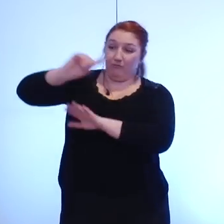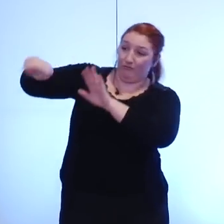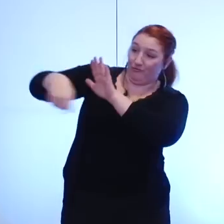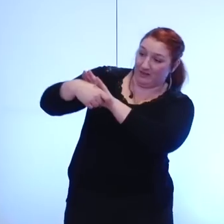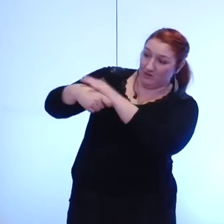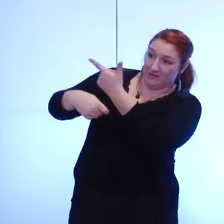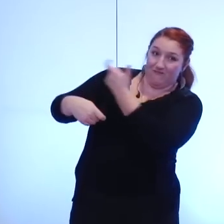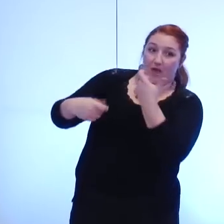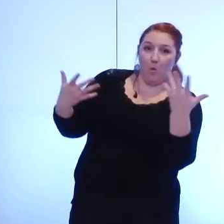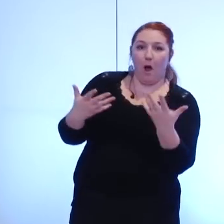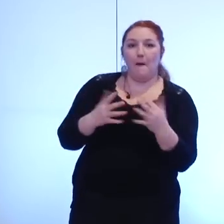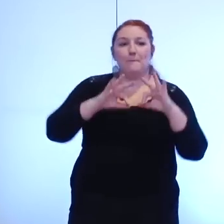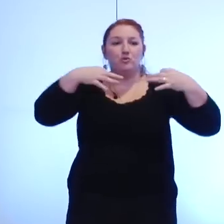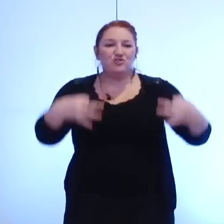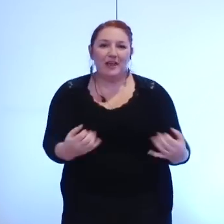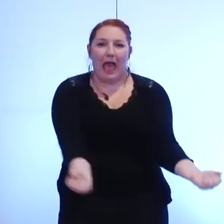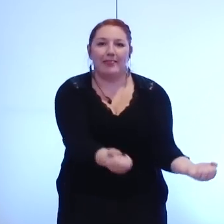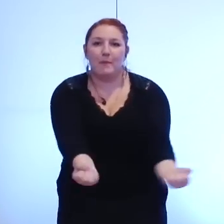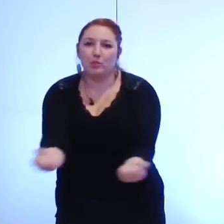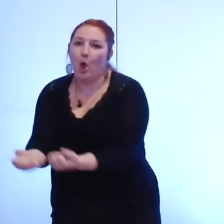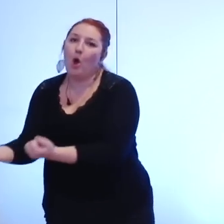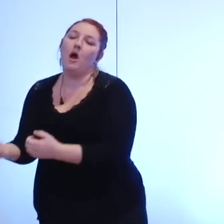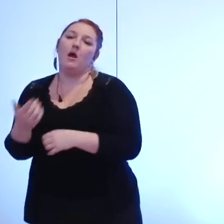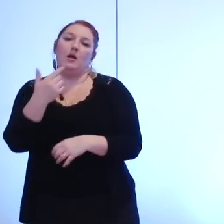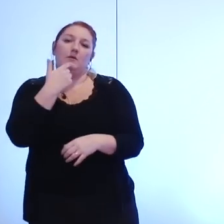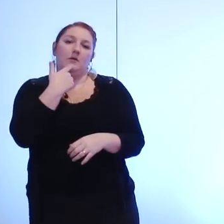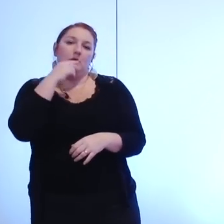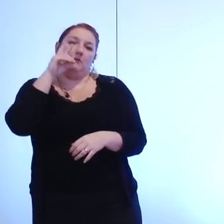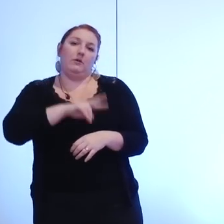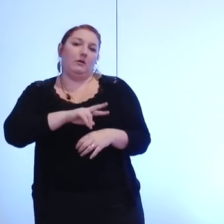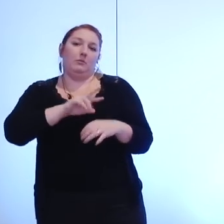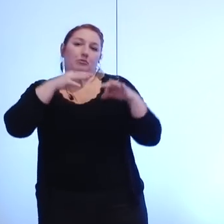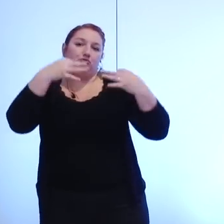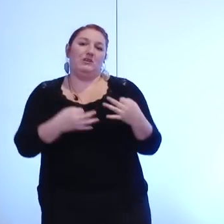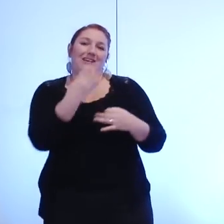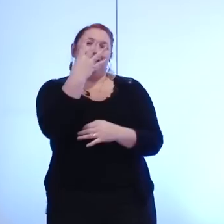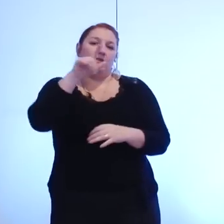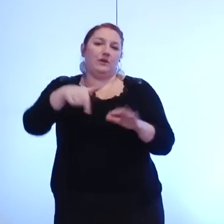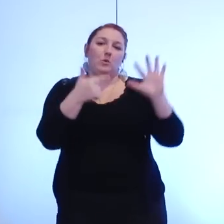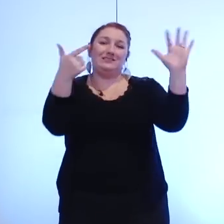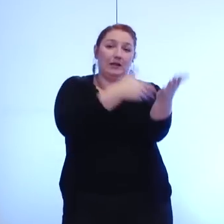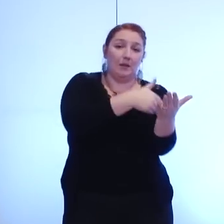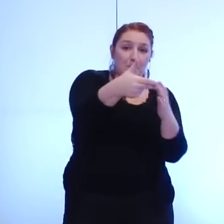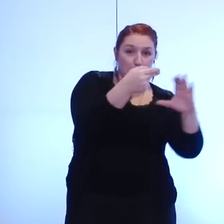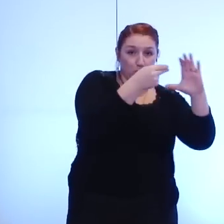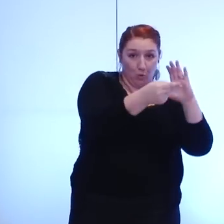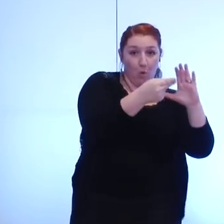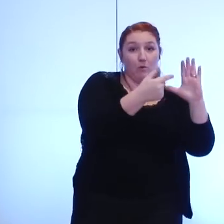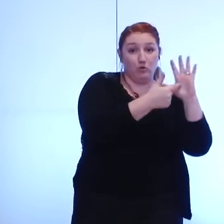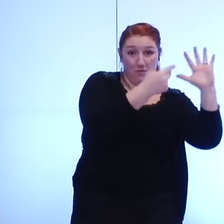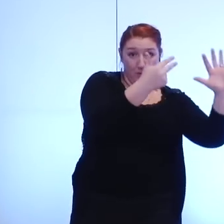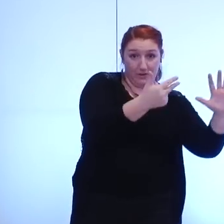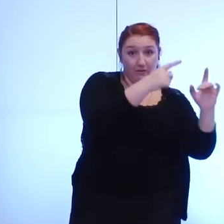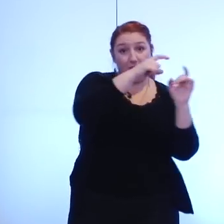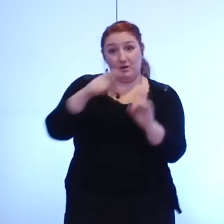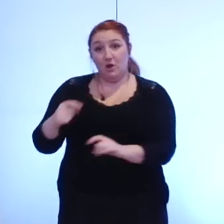budget de'animation. Nous pouvons constater que nous passons d'un budget de 4,7 millions d'euros en 2008 à moins de 2,2